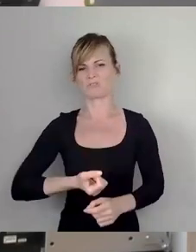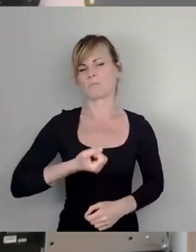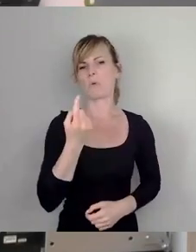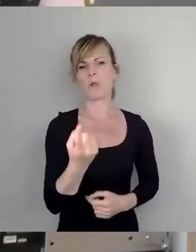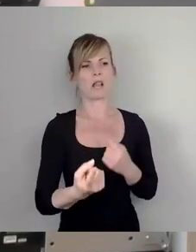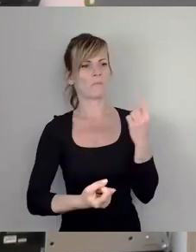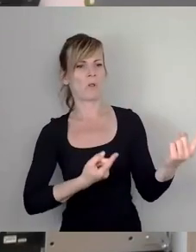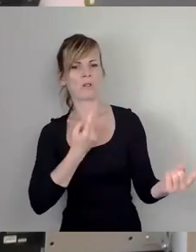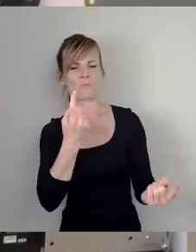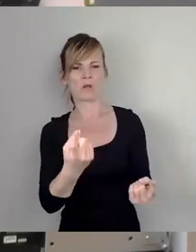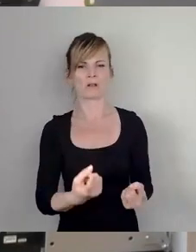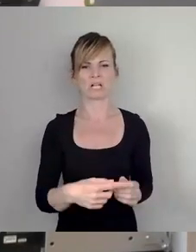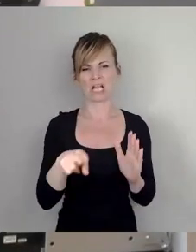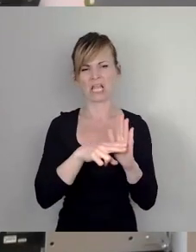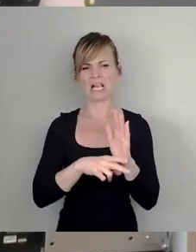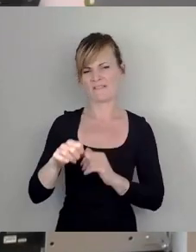Nein, das stimmt nicht.